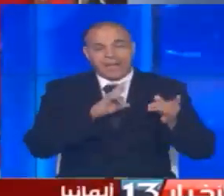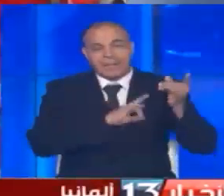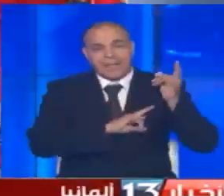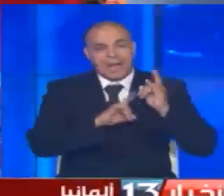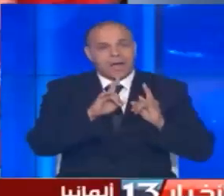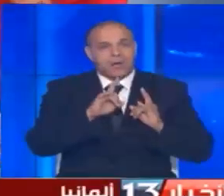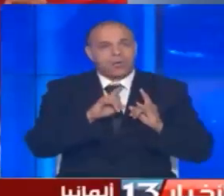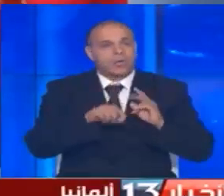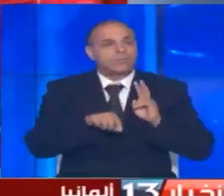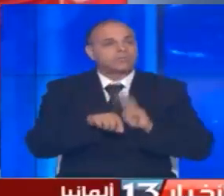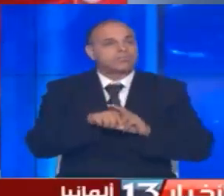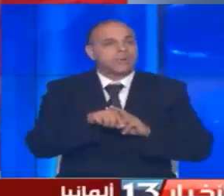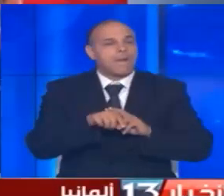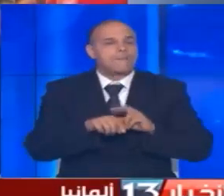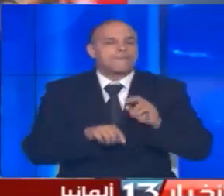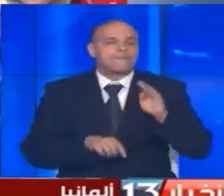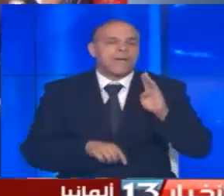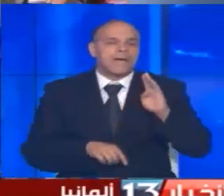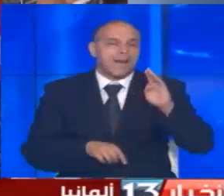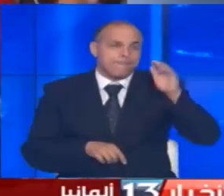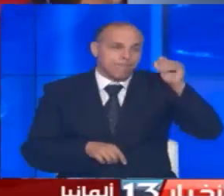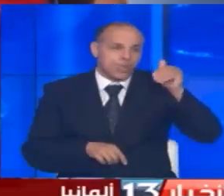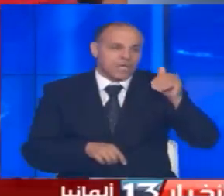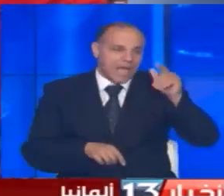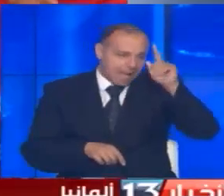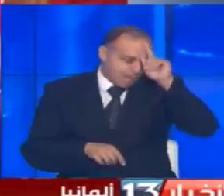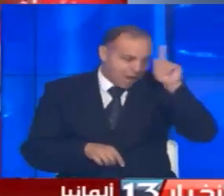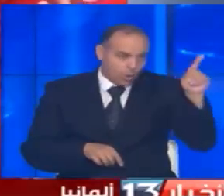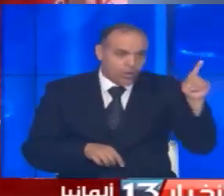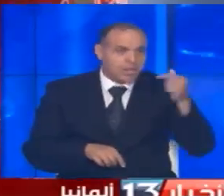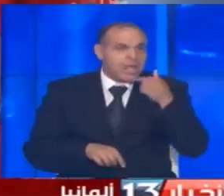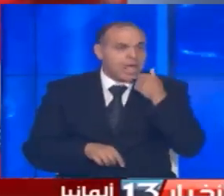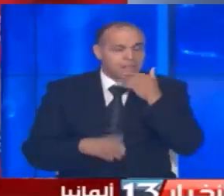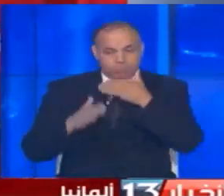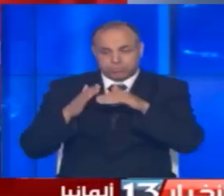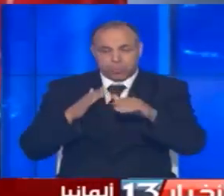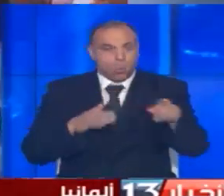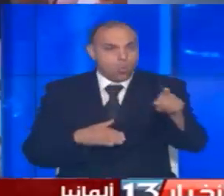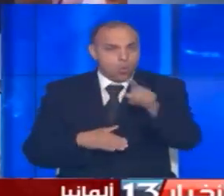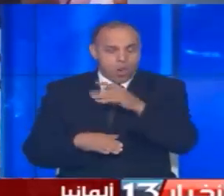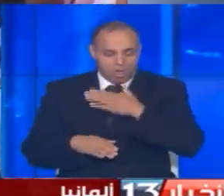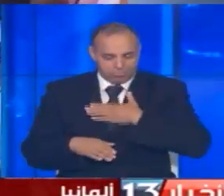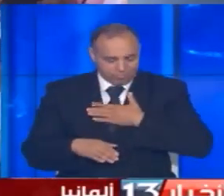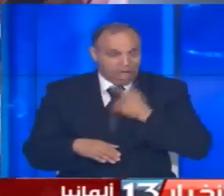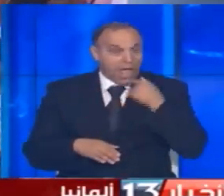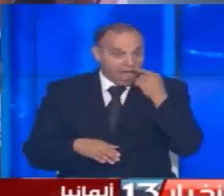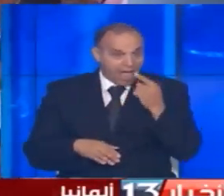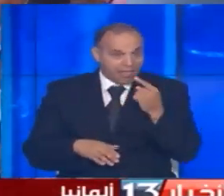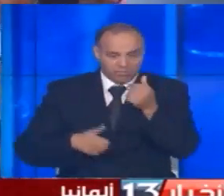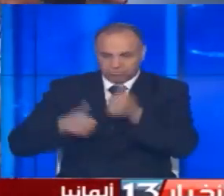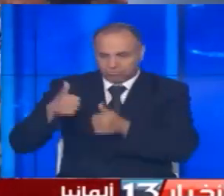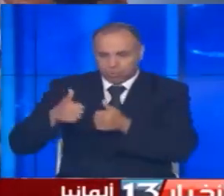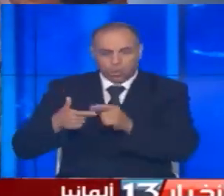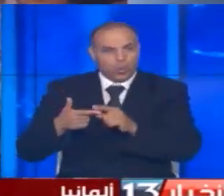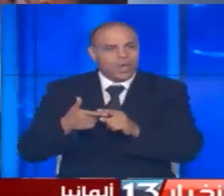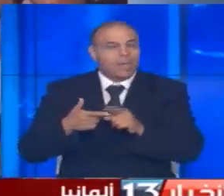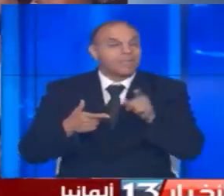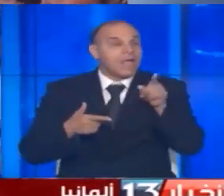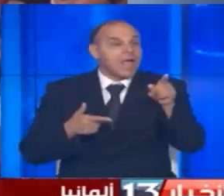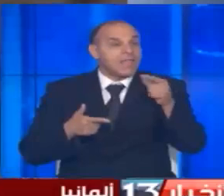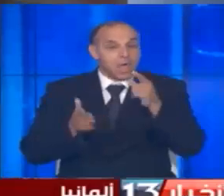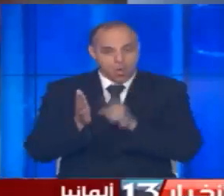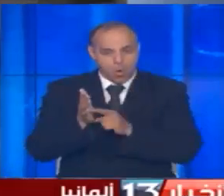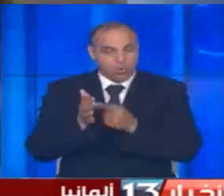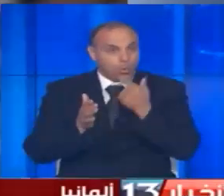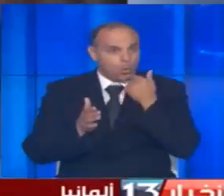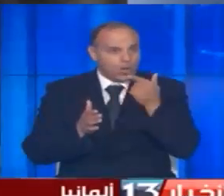يتوج الزعيم الباظاري بايارني ميونيخ بلقب السوبر الألماني يبعث برسالة مضمونة الوصول لمنافسه بالموندسليجا يؤكد من